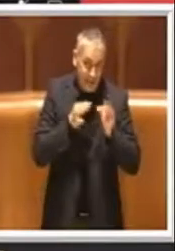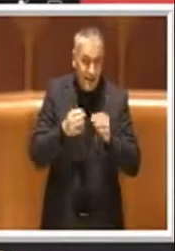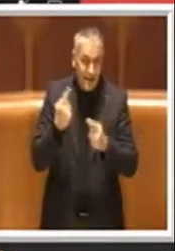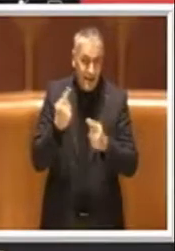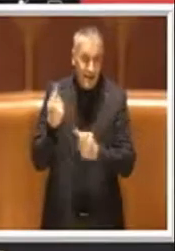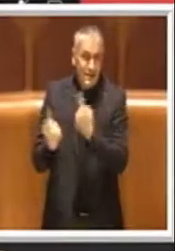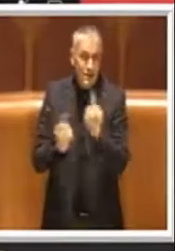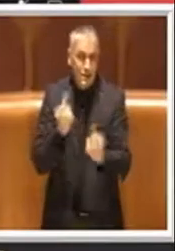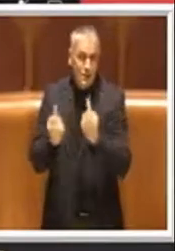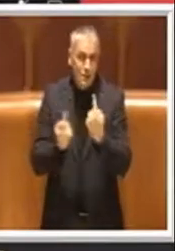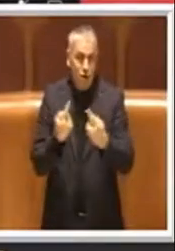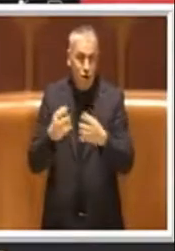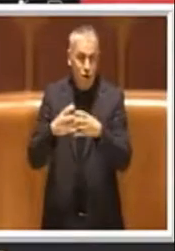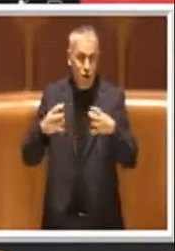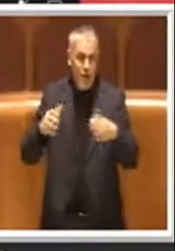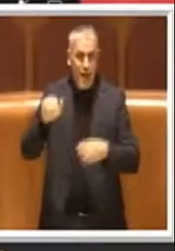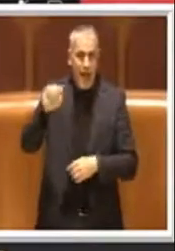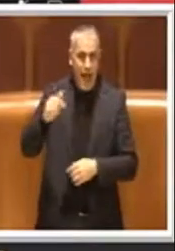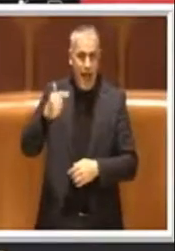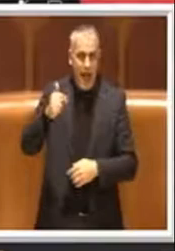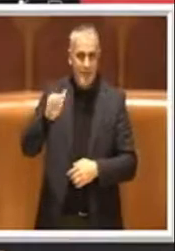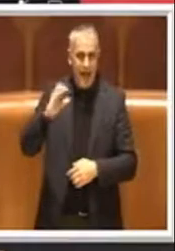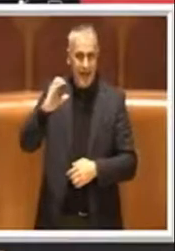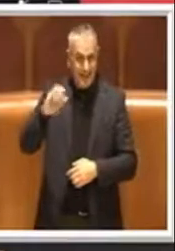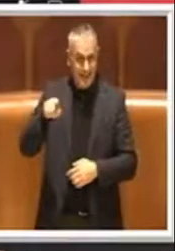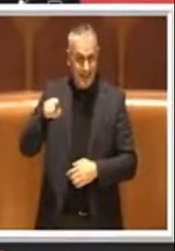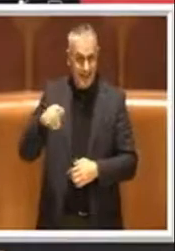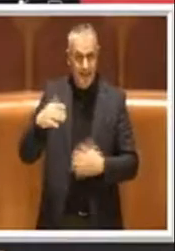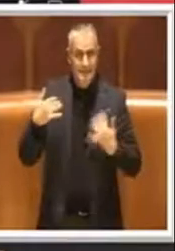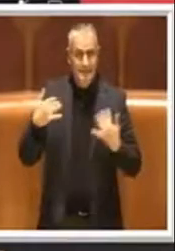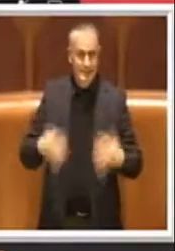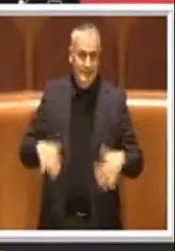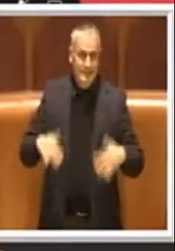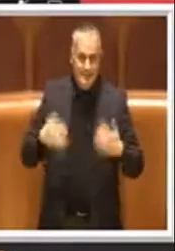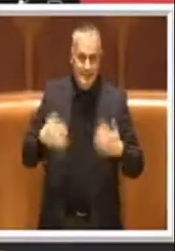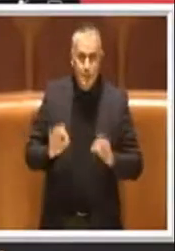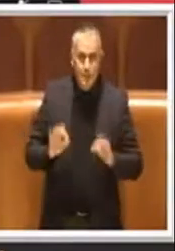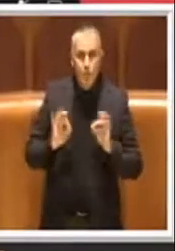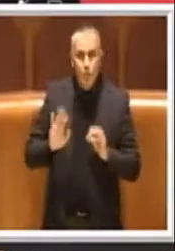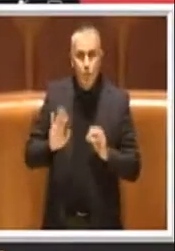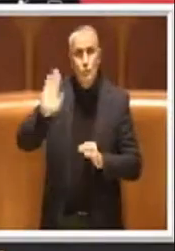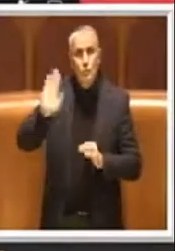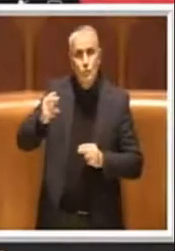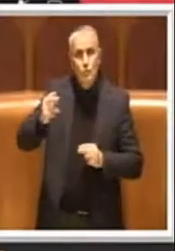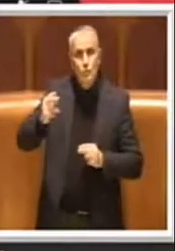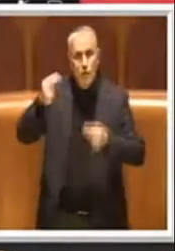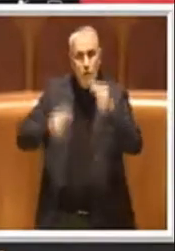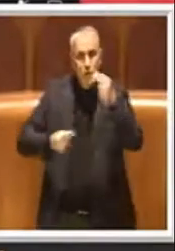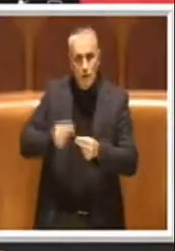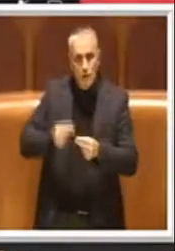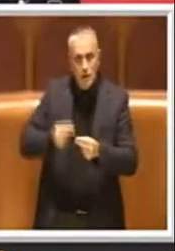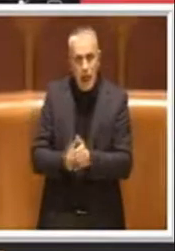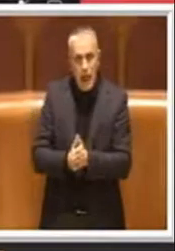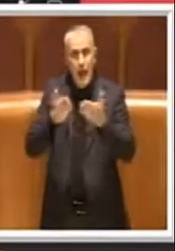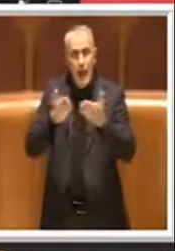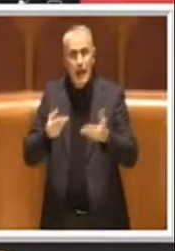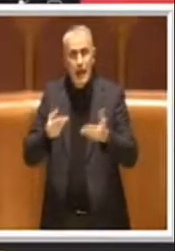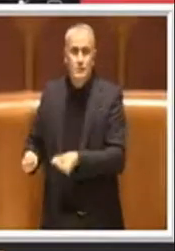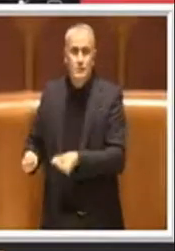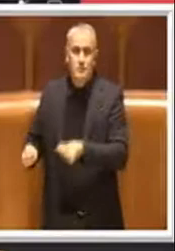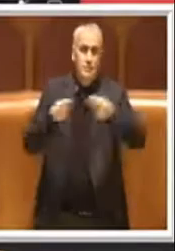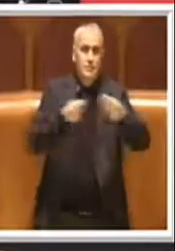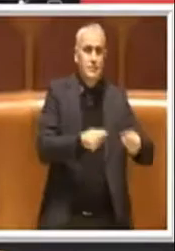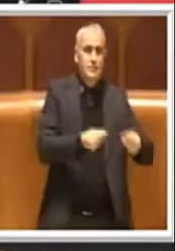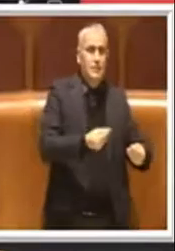che ci ha portato a portare i libri in tribunale con il concordato preventivo in continuità,